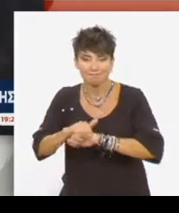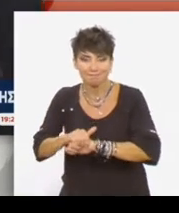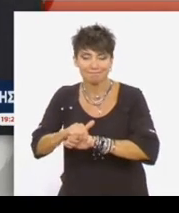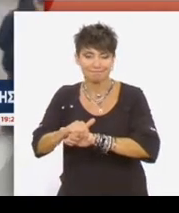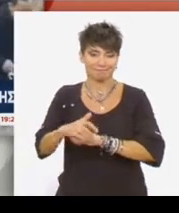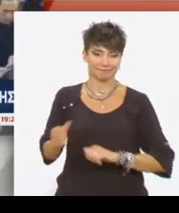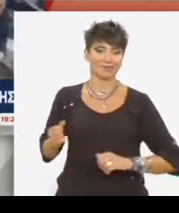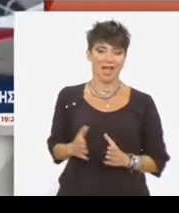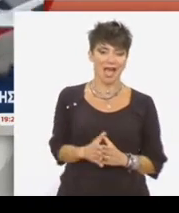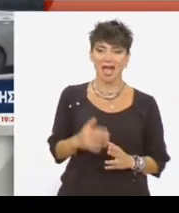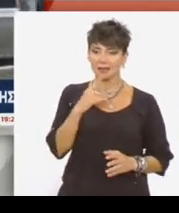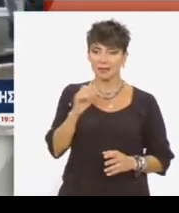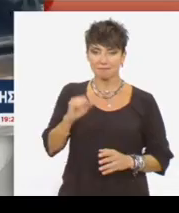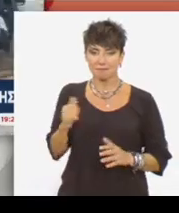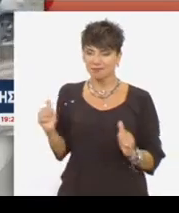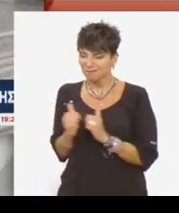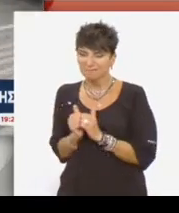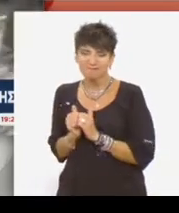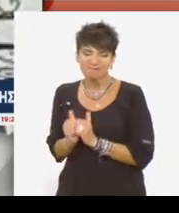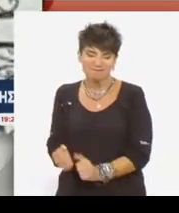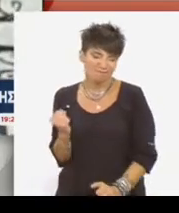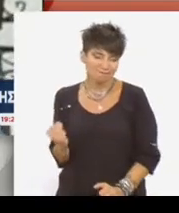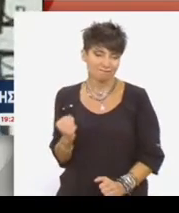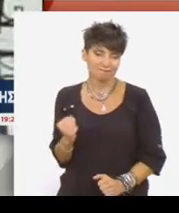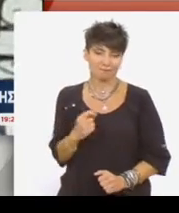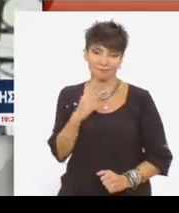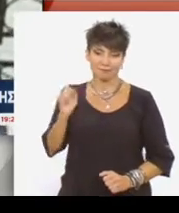συγκινημένο στο χέρι. Τους έχουν ενώσει δραματικές στιγμές.